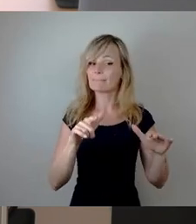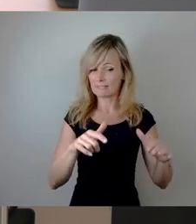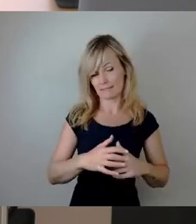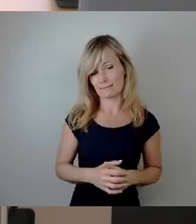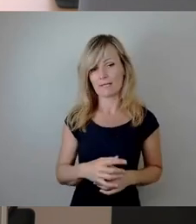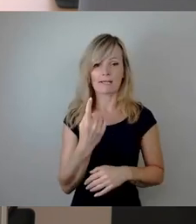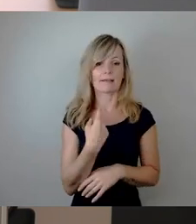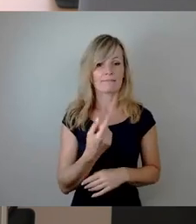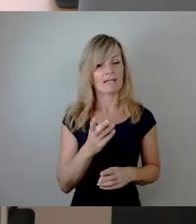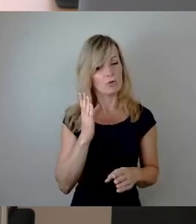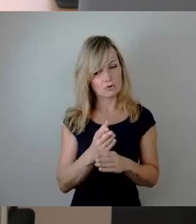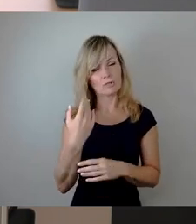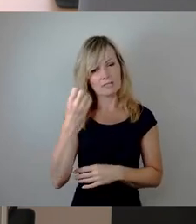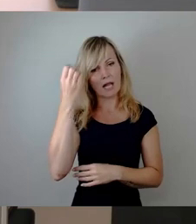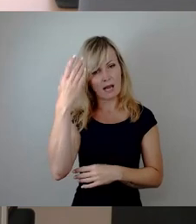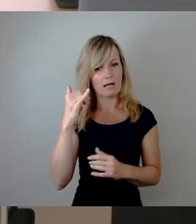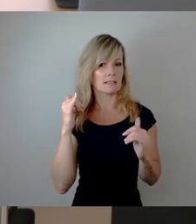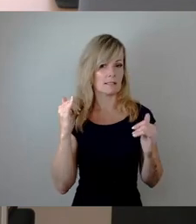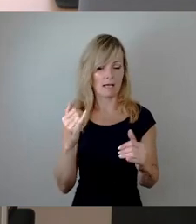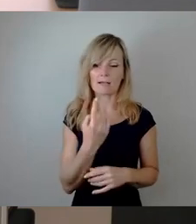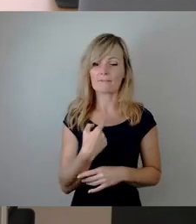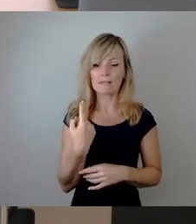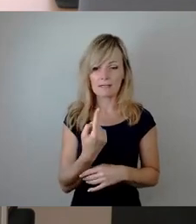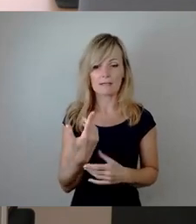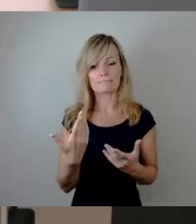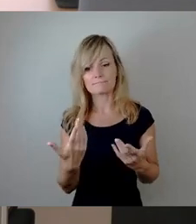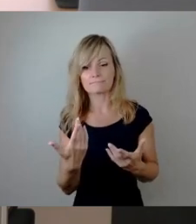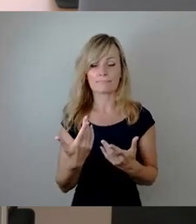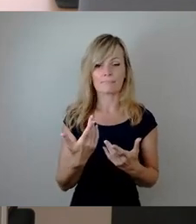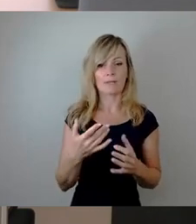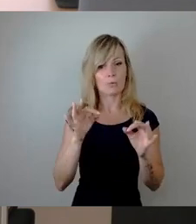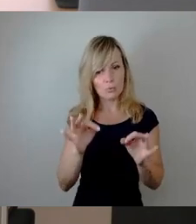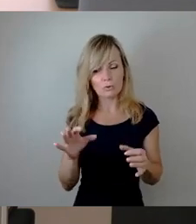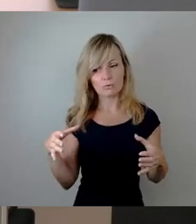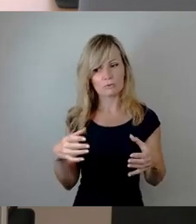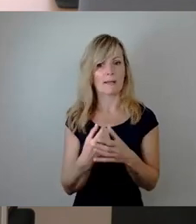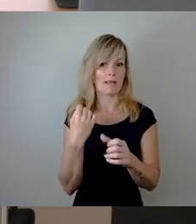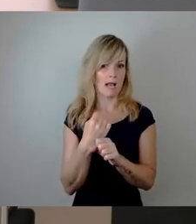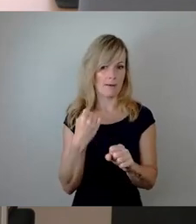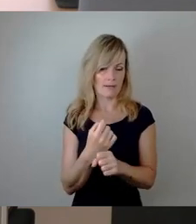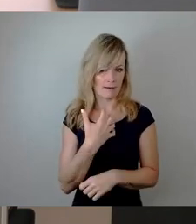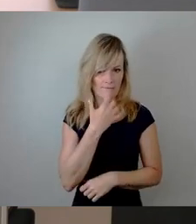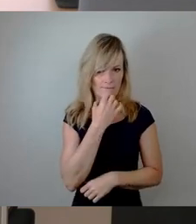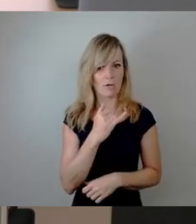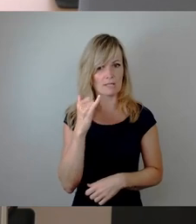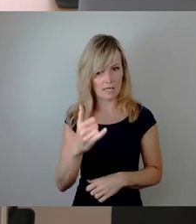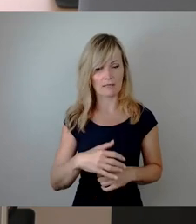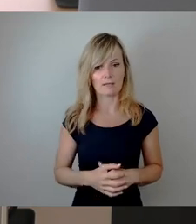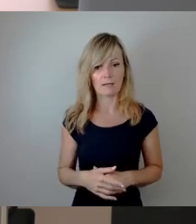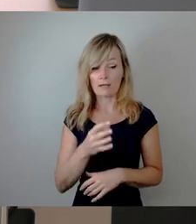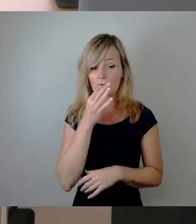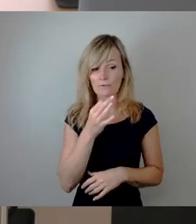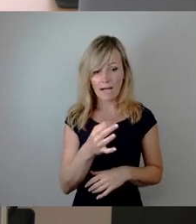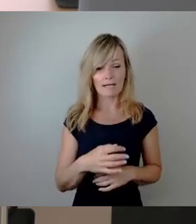schon einig darüber, dass wir durchaus effizient gut miteinander arbeiten wollen. Und die Frage ist, wir haben